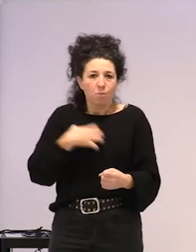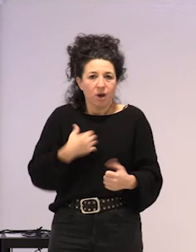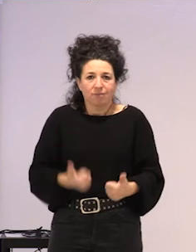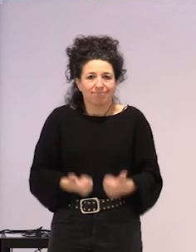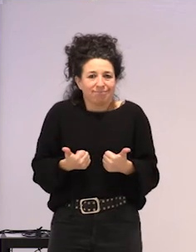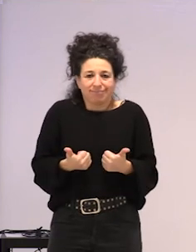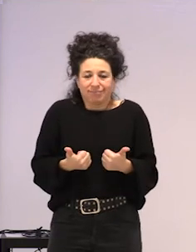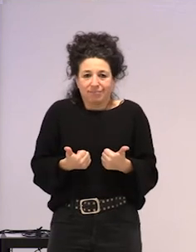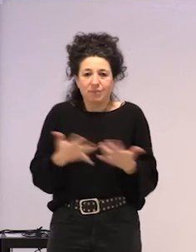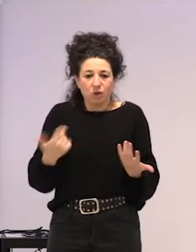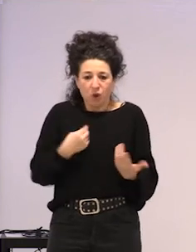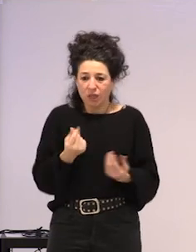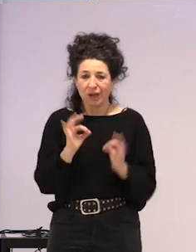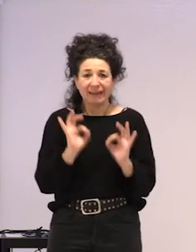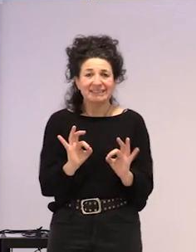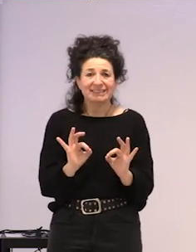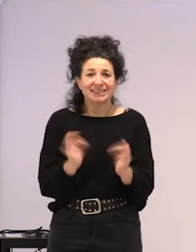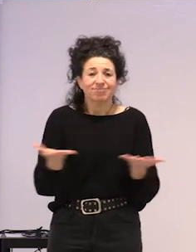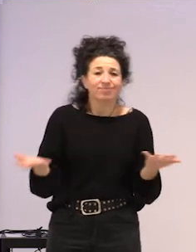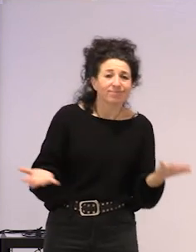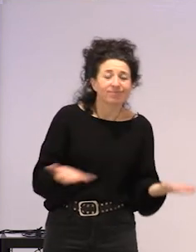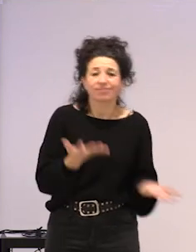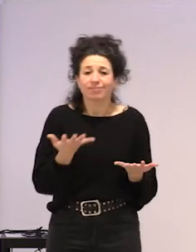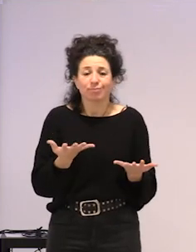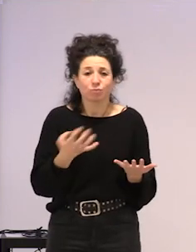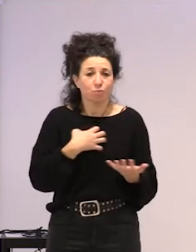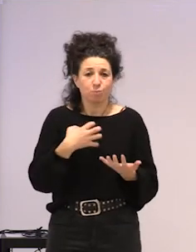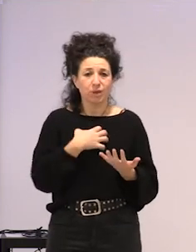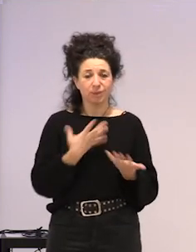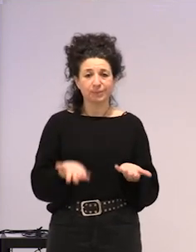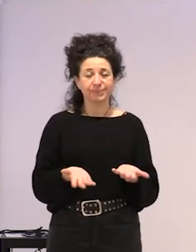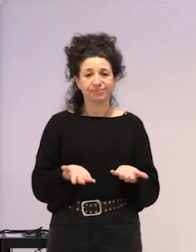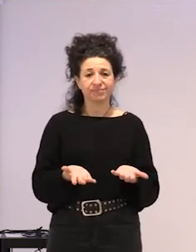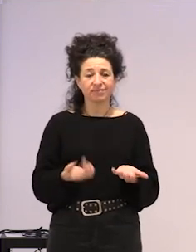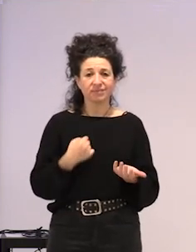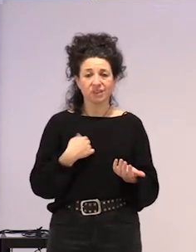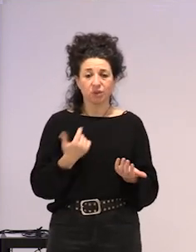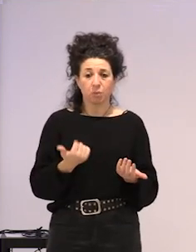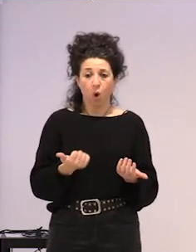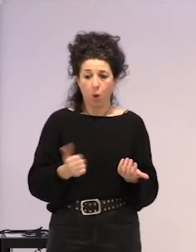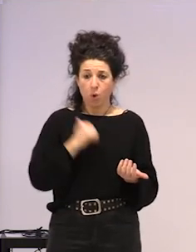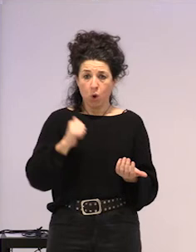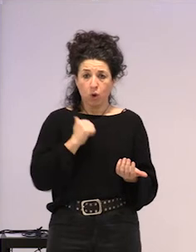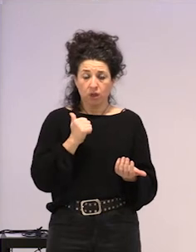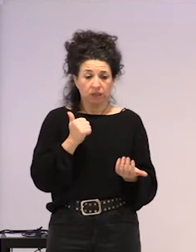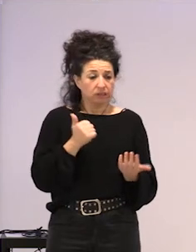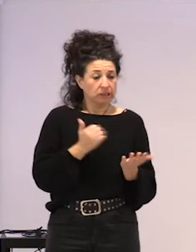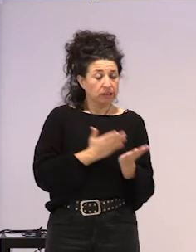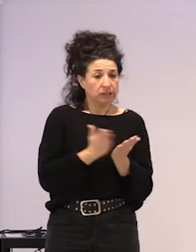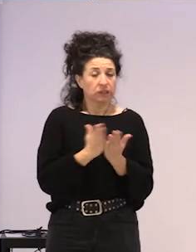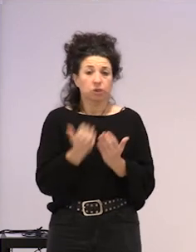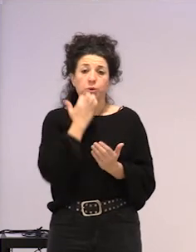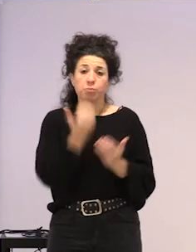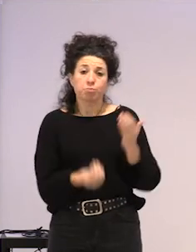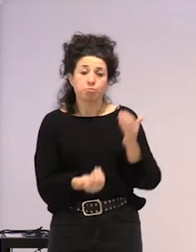daukadan diruarekin, ba, ez dite ematen, ez, ditudan aukeren baitan, bagoizean dute